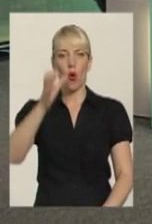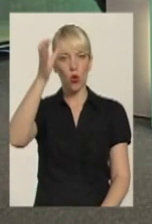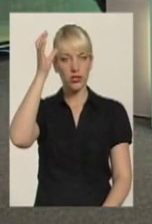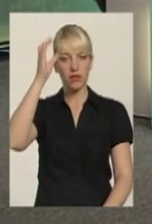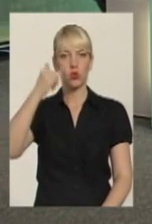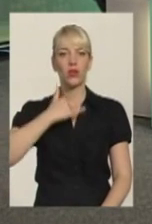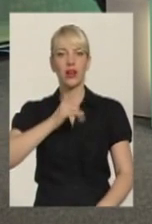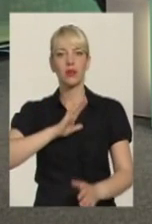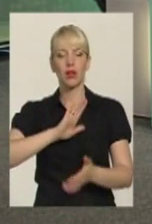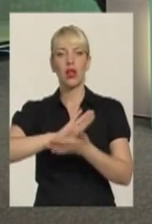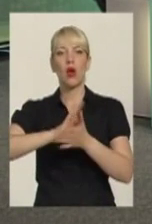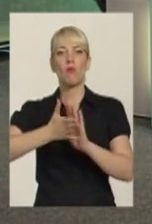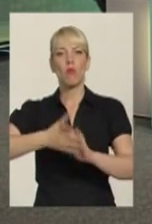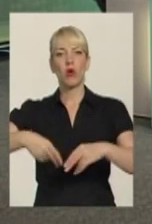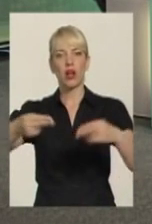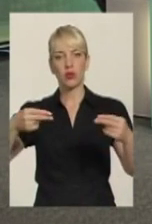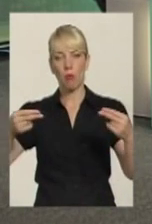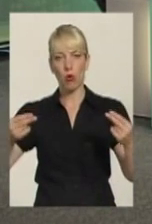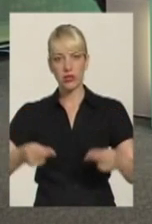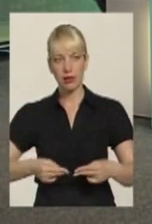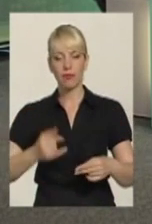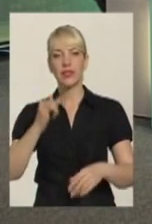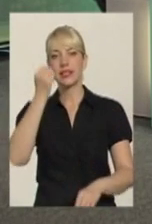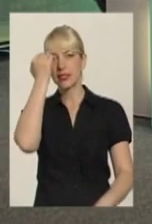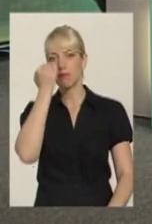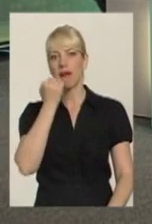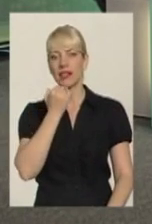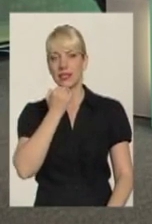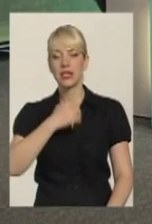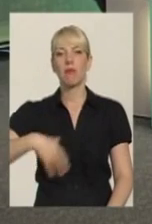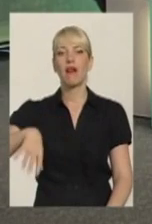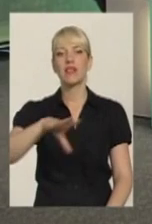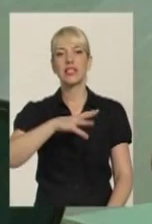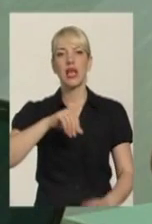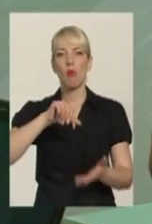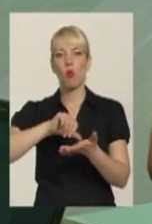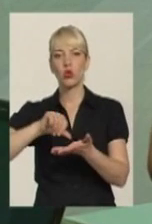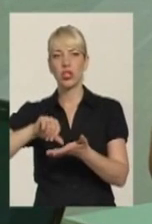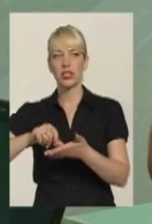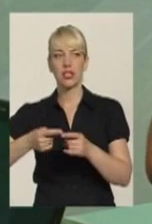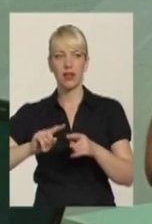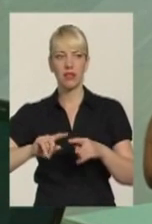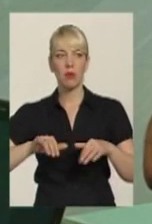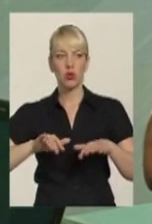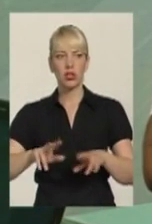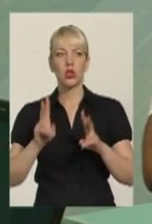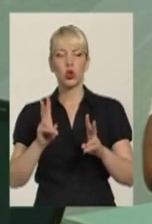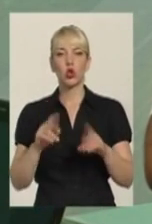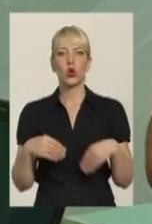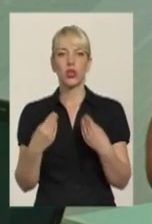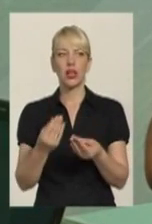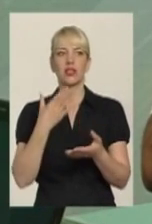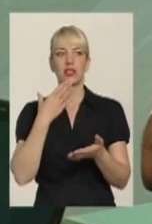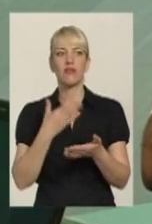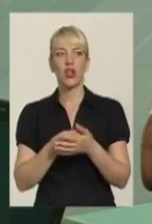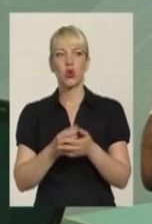був підписаний меморандум, і спасибо всім участникам цього процесу, які дали своє согласие